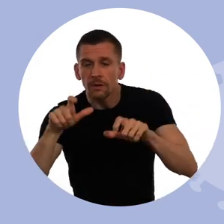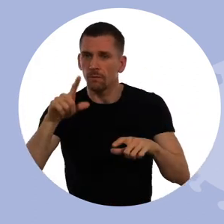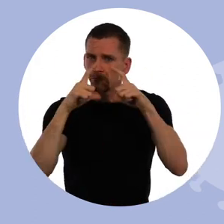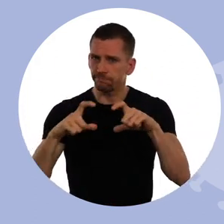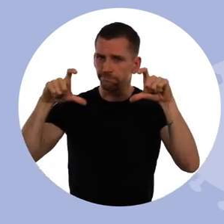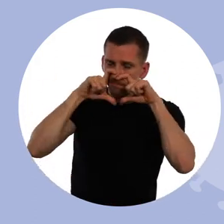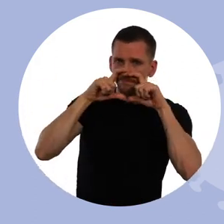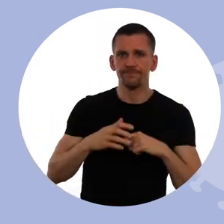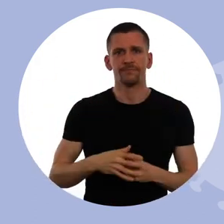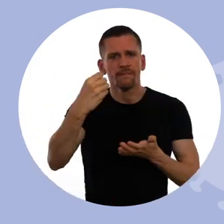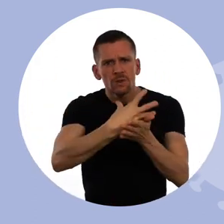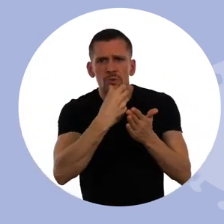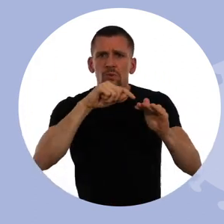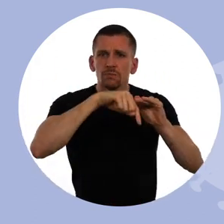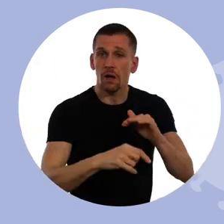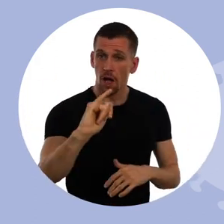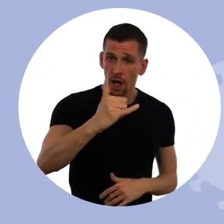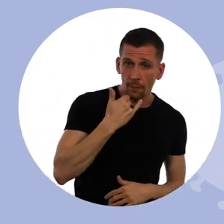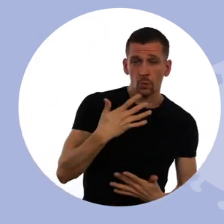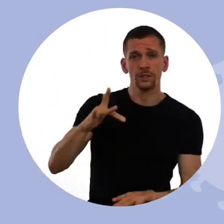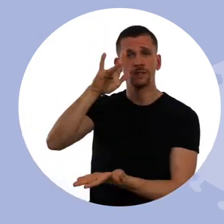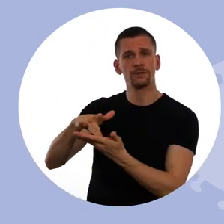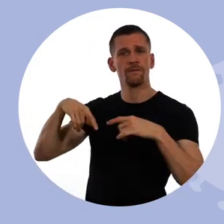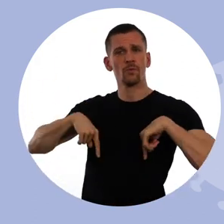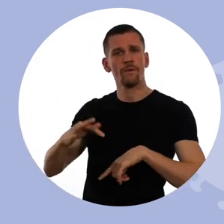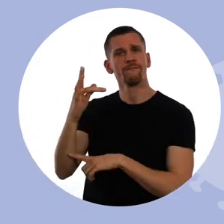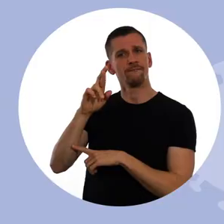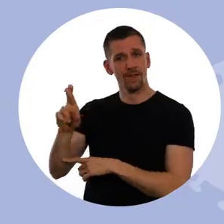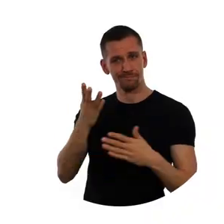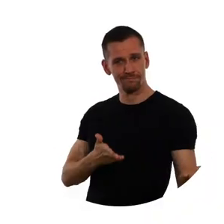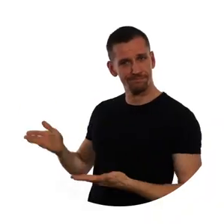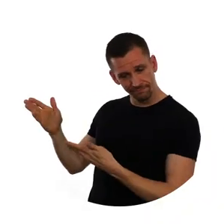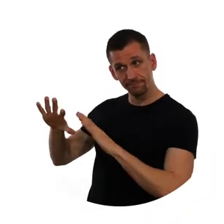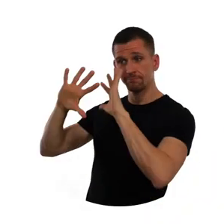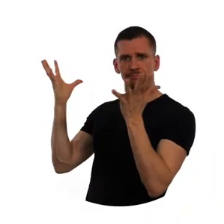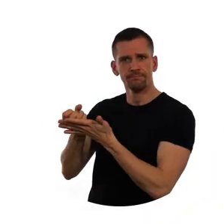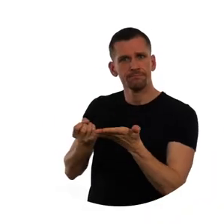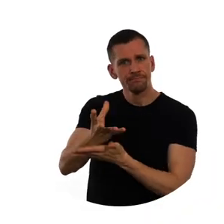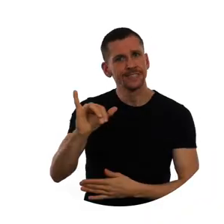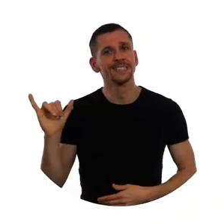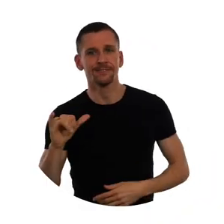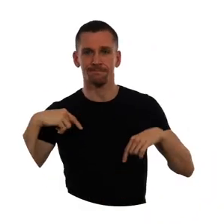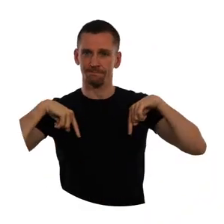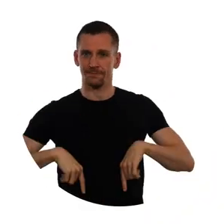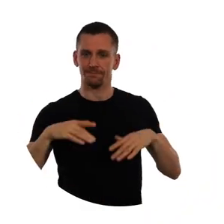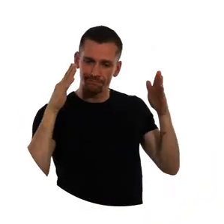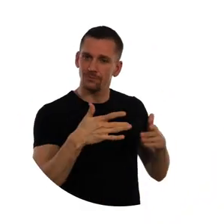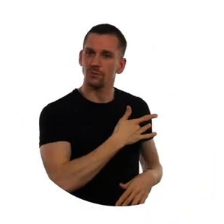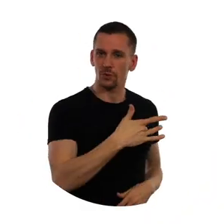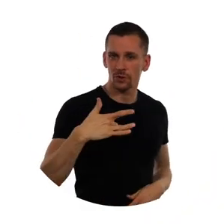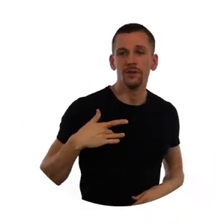restez chez vous et portez un masque chirurgical en présence d'autres personnes. Plus d'informations au 0800 130 000